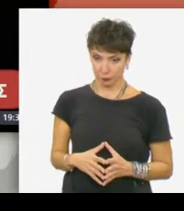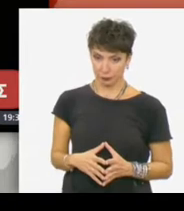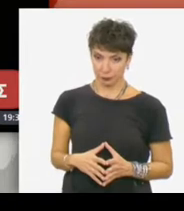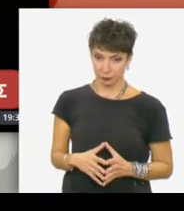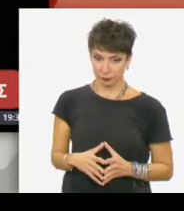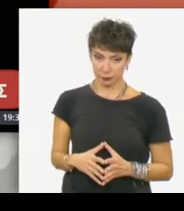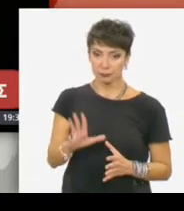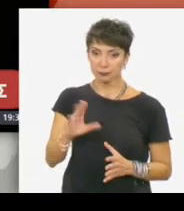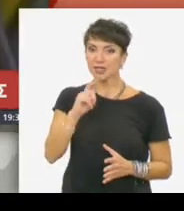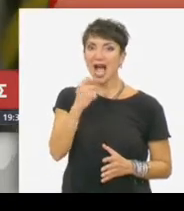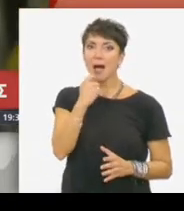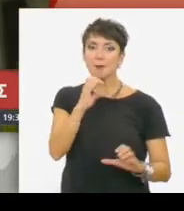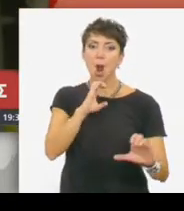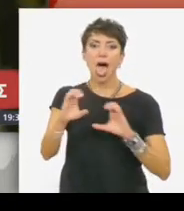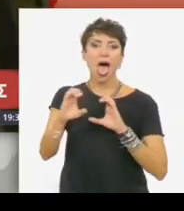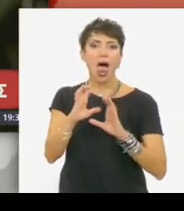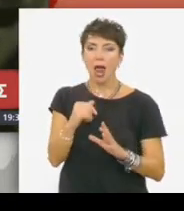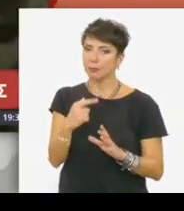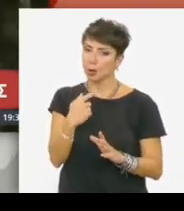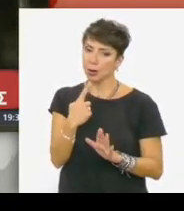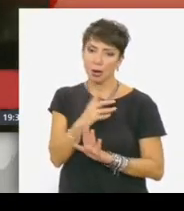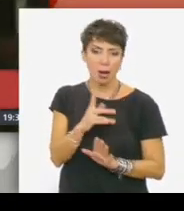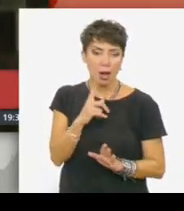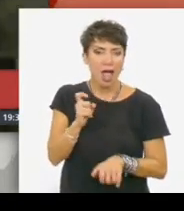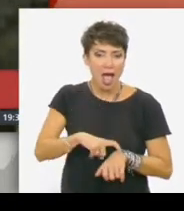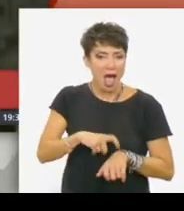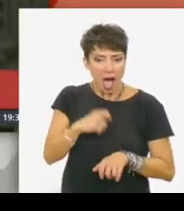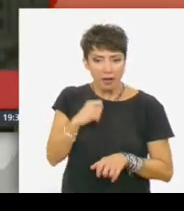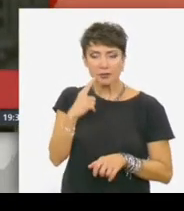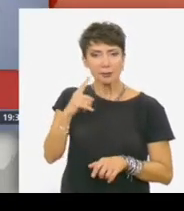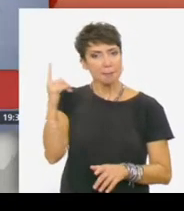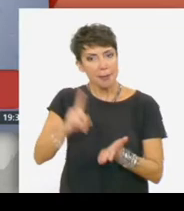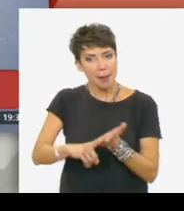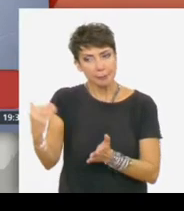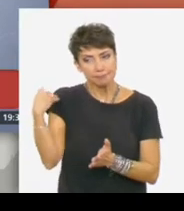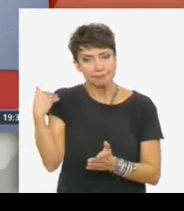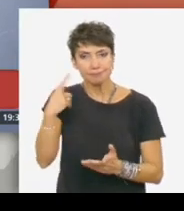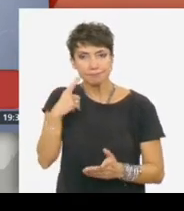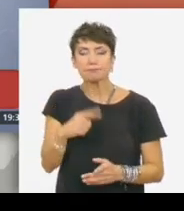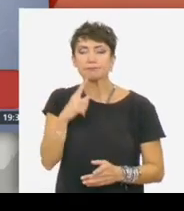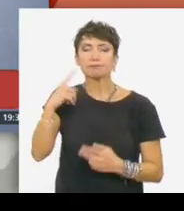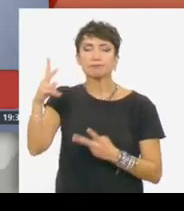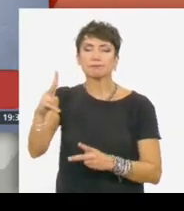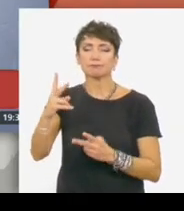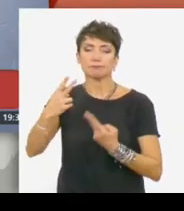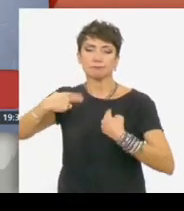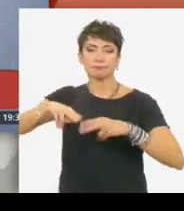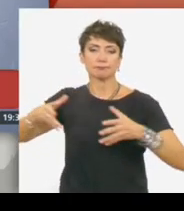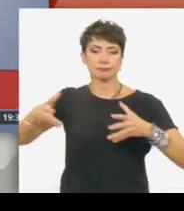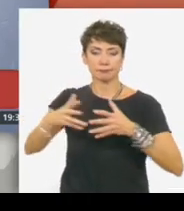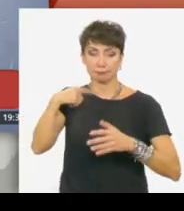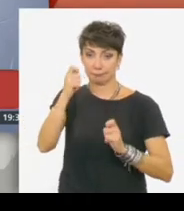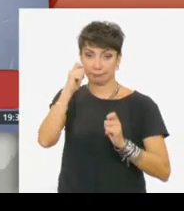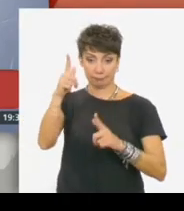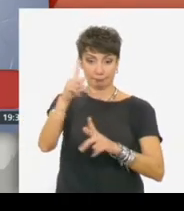διασφάλισης του απορρίτου των επικοινωνιών, γιατί δεν ζητήθηκε η γνώμη της για το νομοσχέδιο. Η ΑΒΑΕ εκφράζει την κατάπληξή της και τη